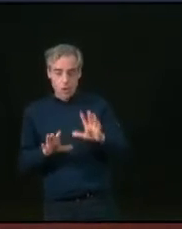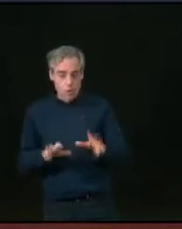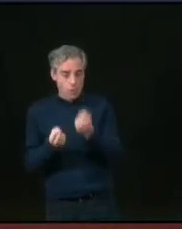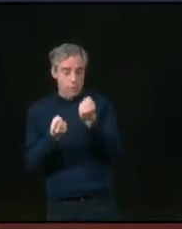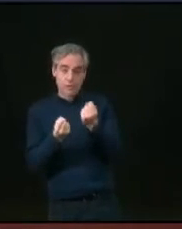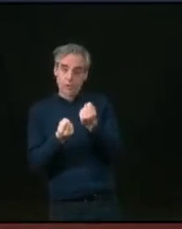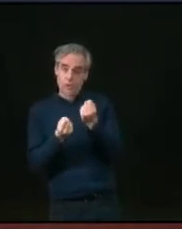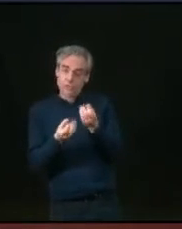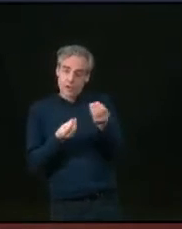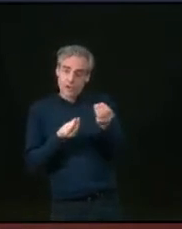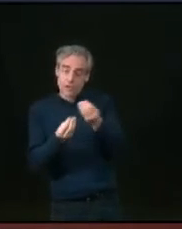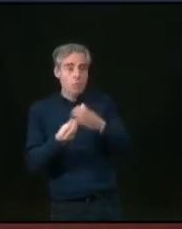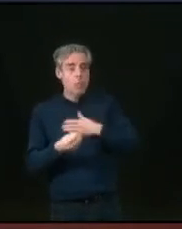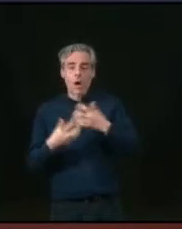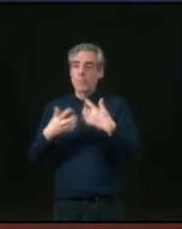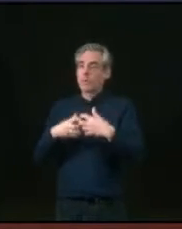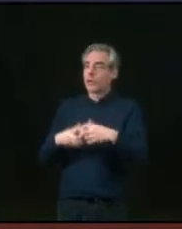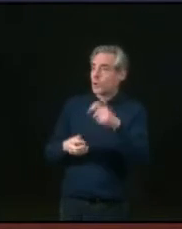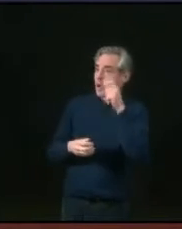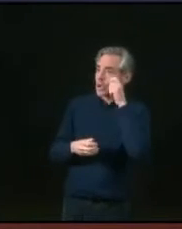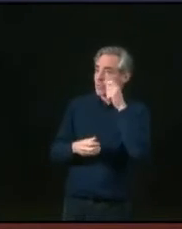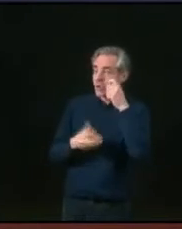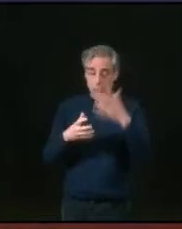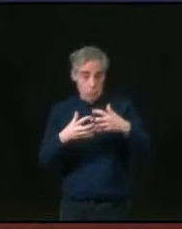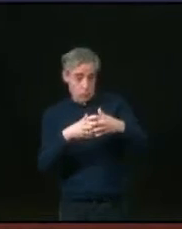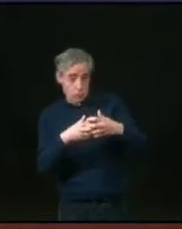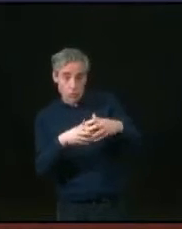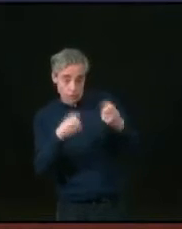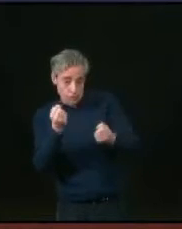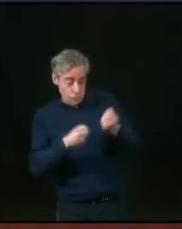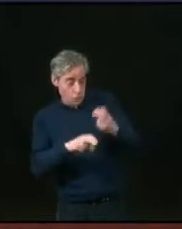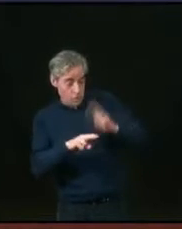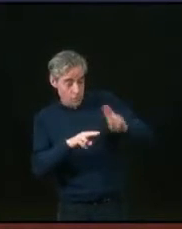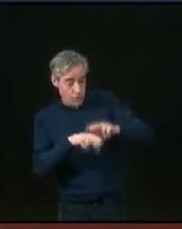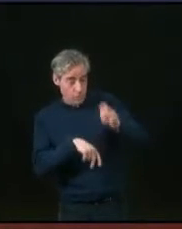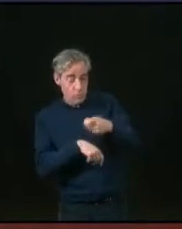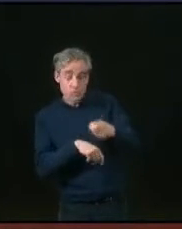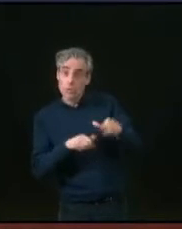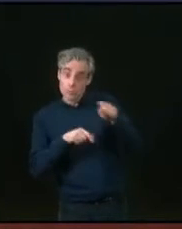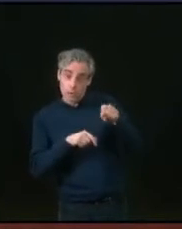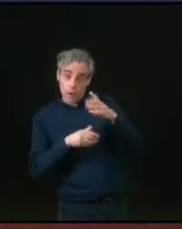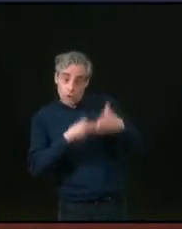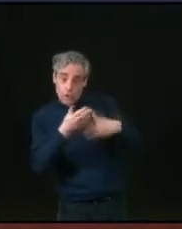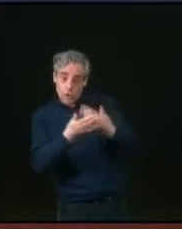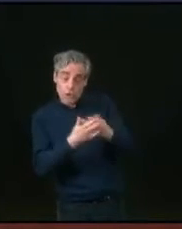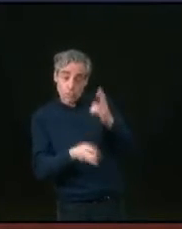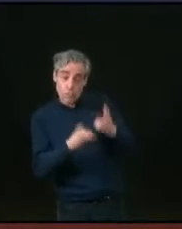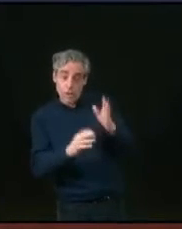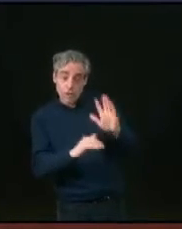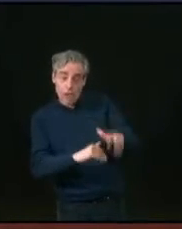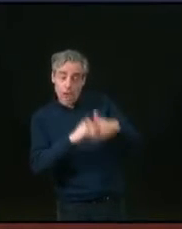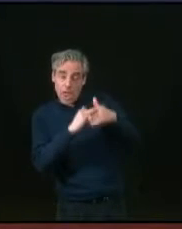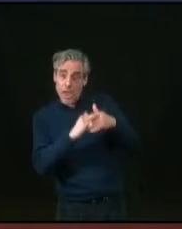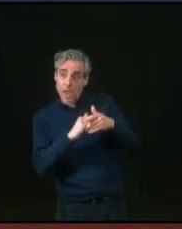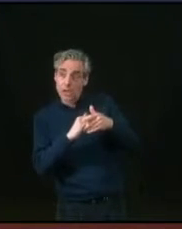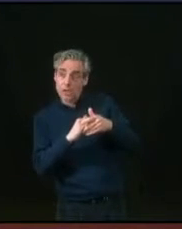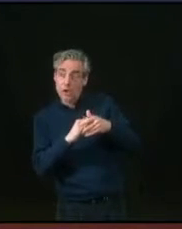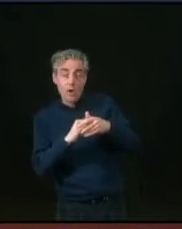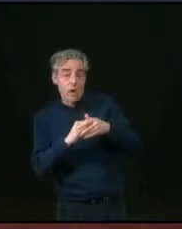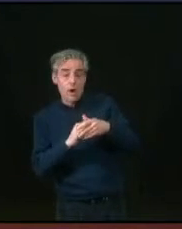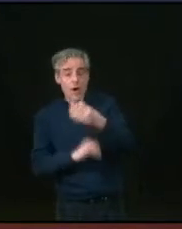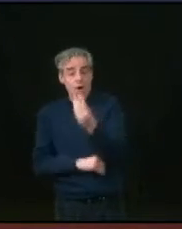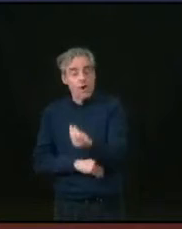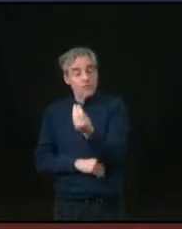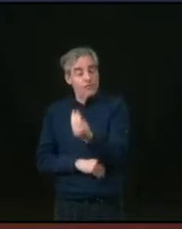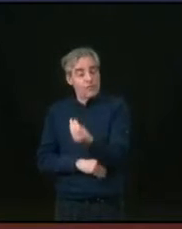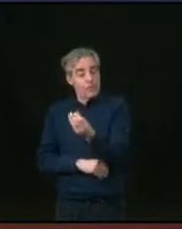temps, je suis mécano, je peux réparer ton moteur de voiture, mais est-ce que madame peut venir faire baby-sitter, parce que j'ai besoin de